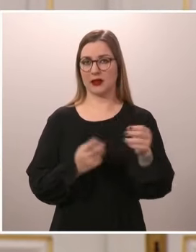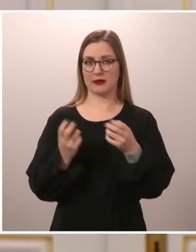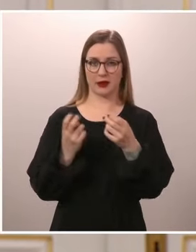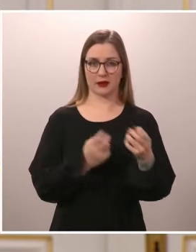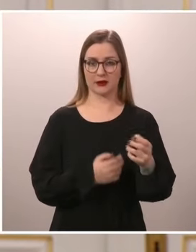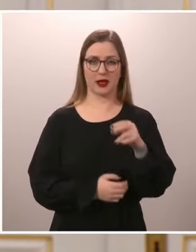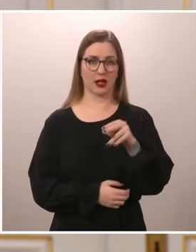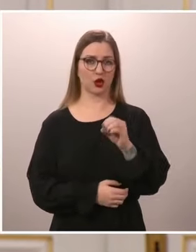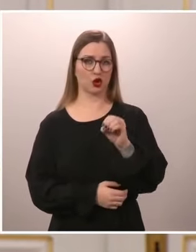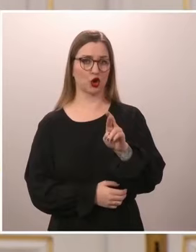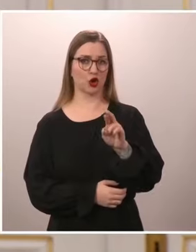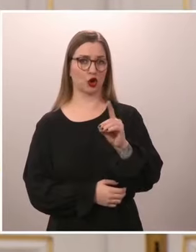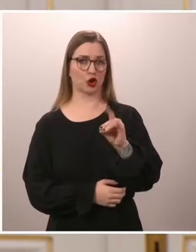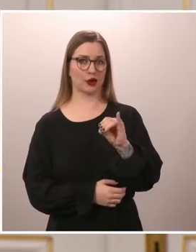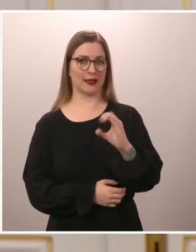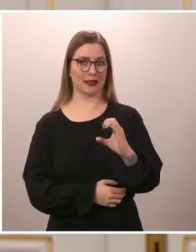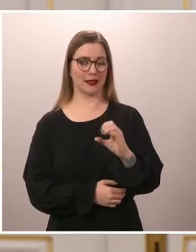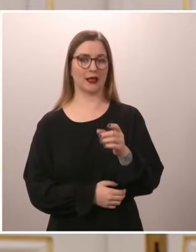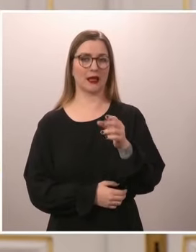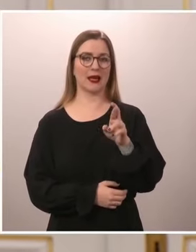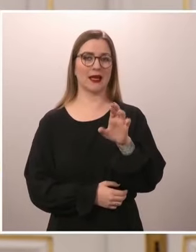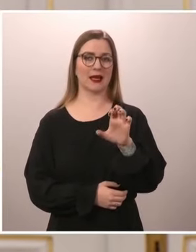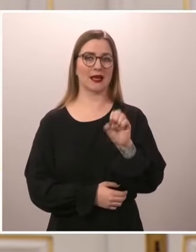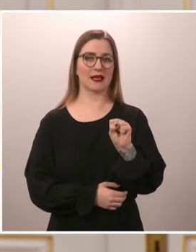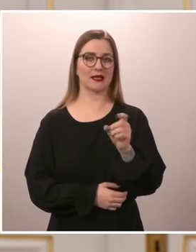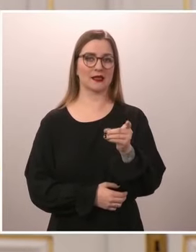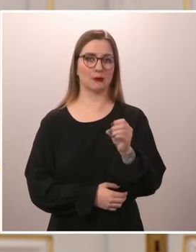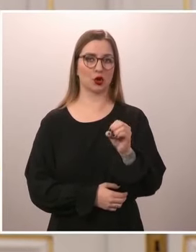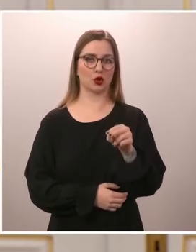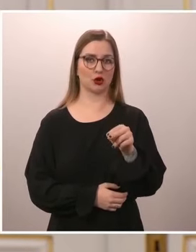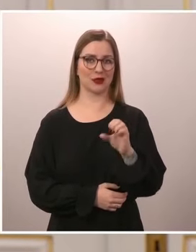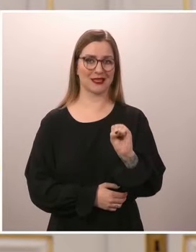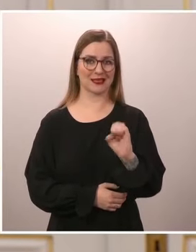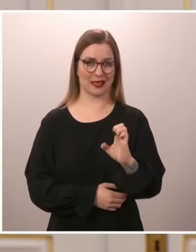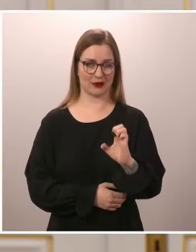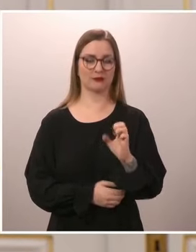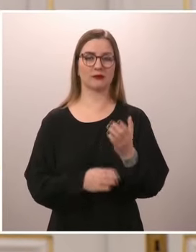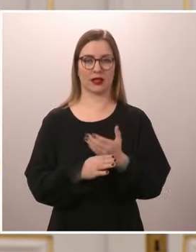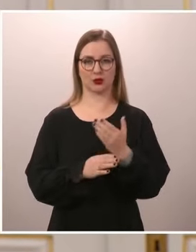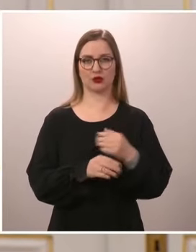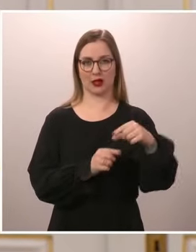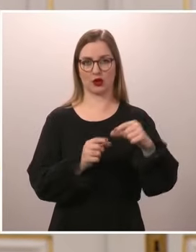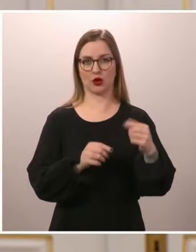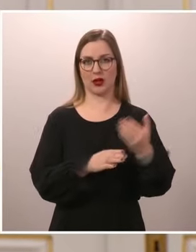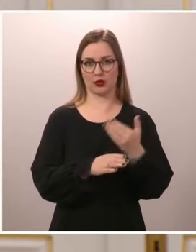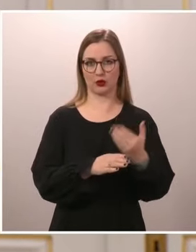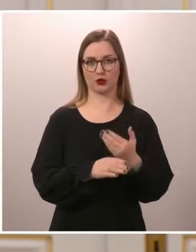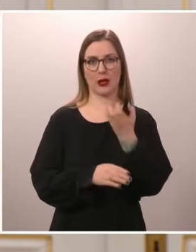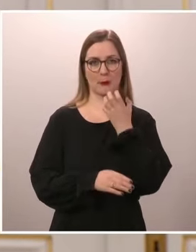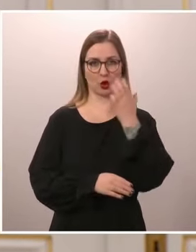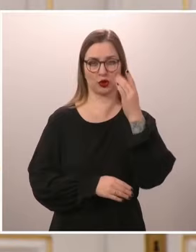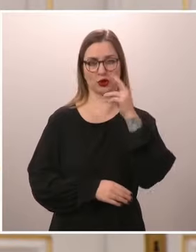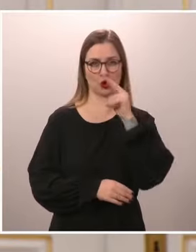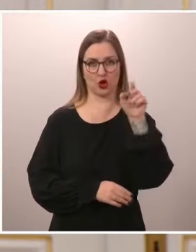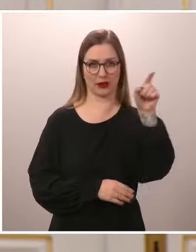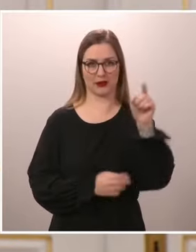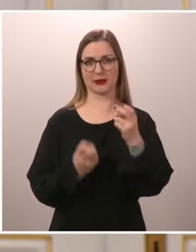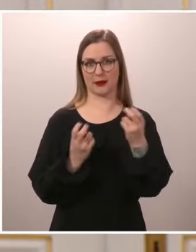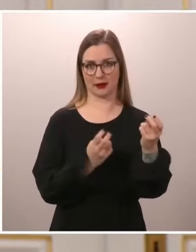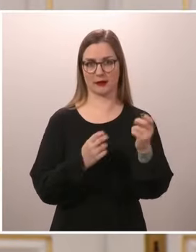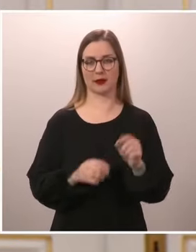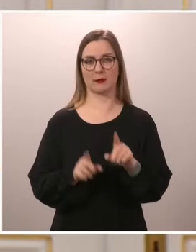Response-NATO-harjoitukset tuolla Pohjois-Norjassa. Ja sitten